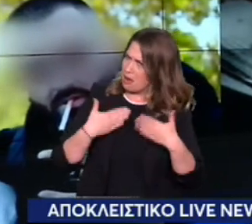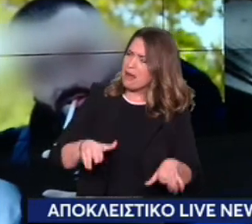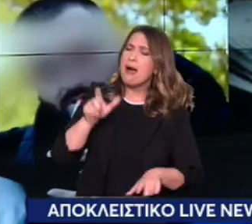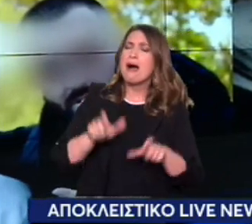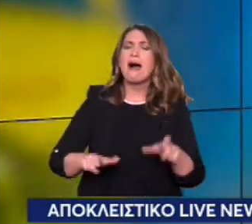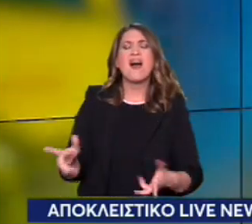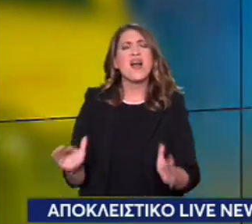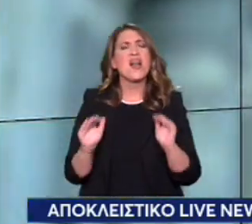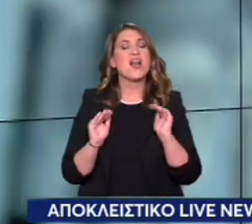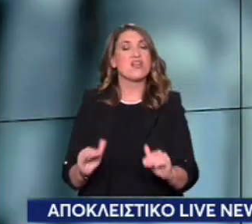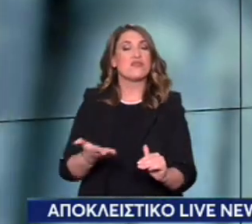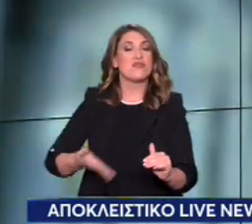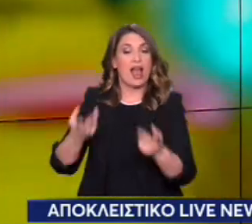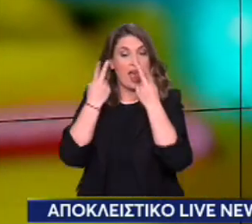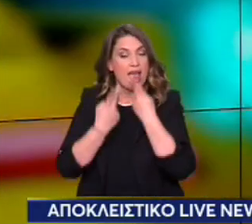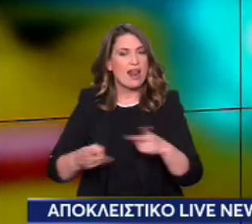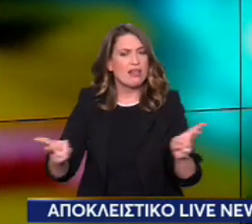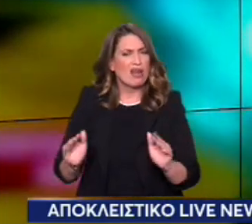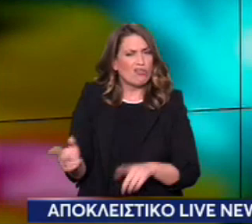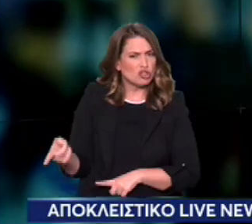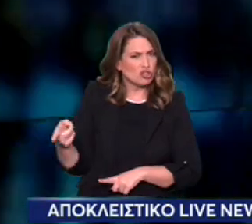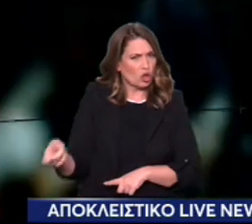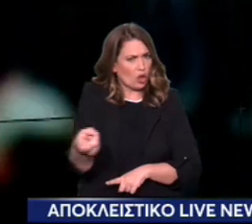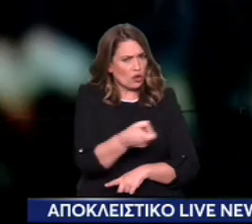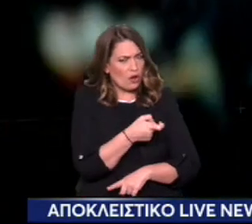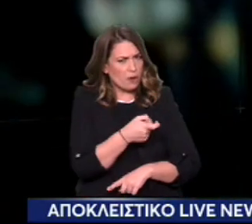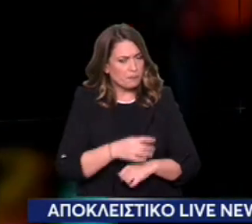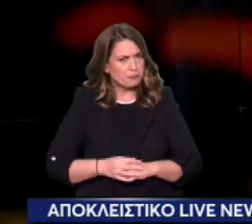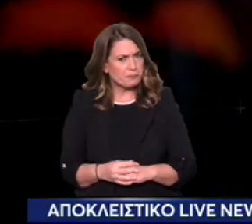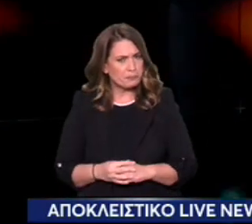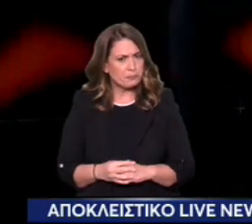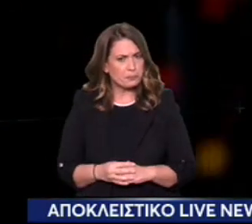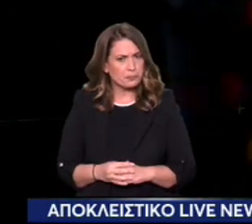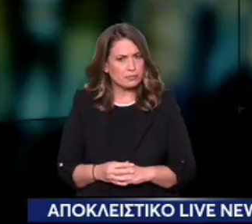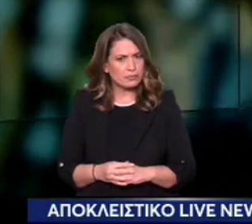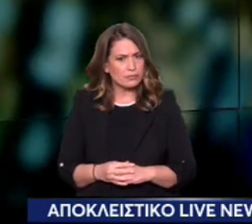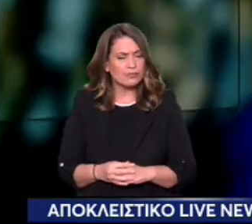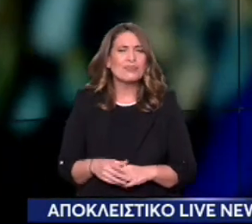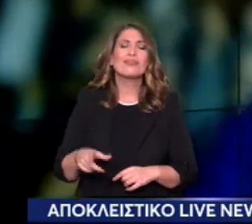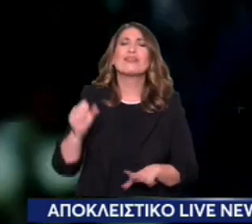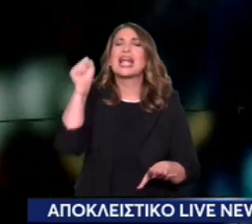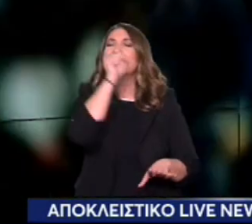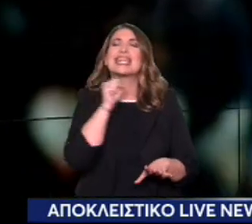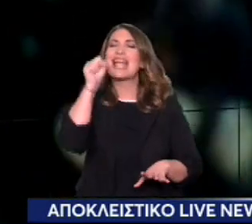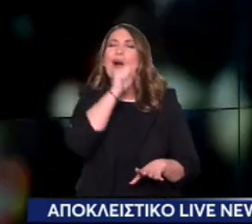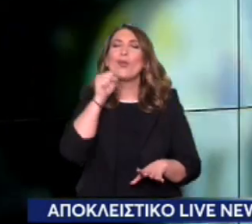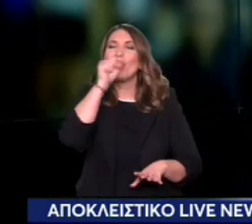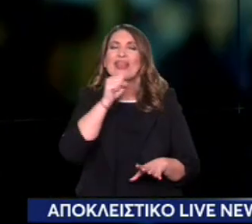Όμως είναι κανονικά έλευθε και σκοτών. Το περιεχόμενο των τραγουδιών, στίχη εννοώ,